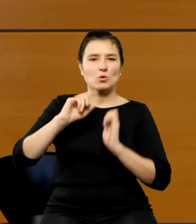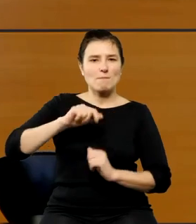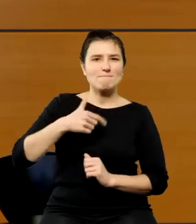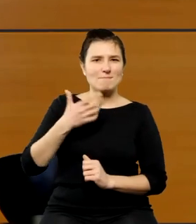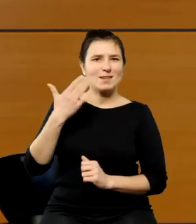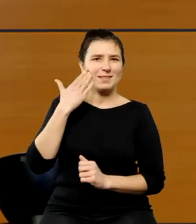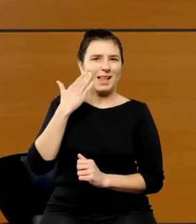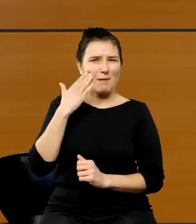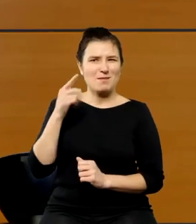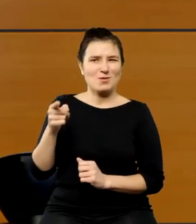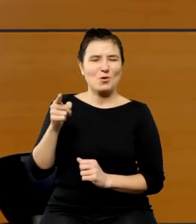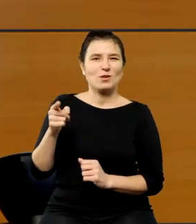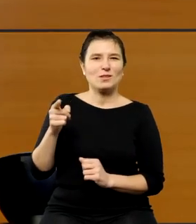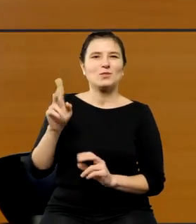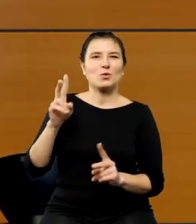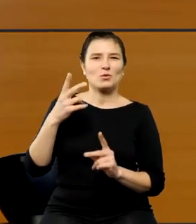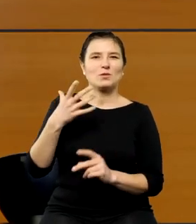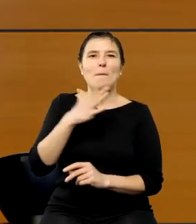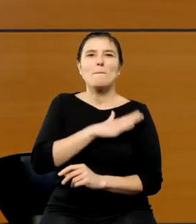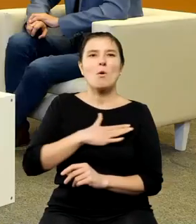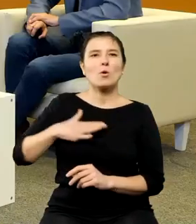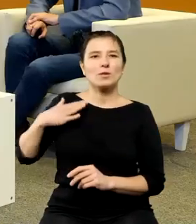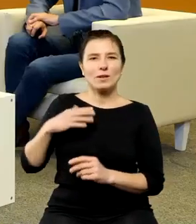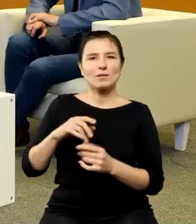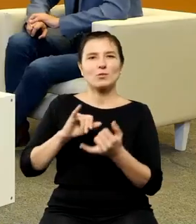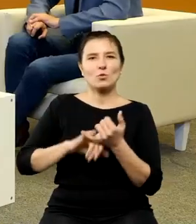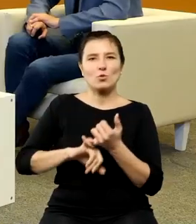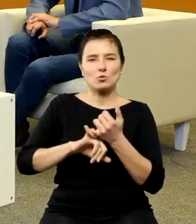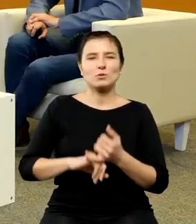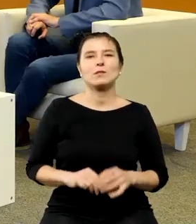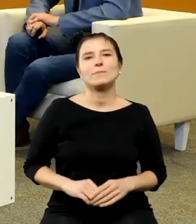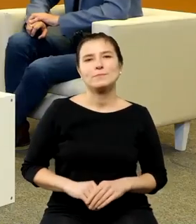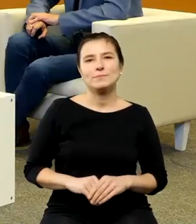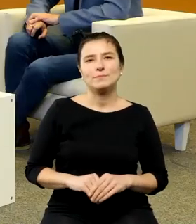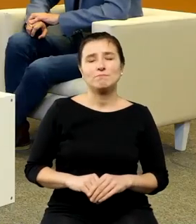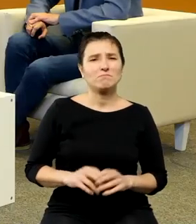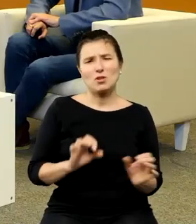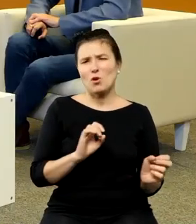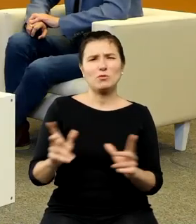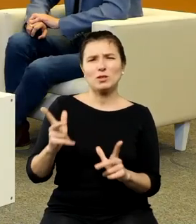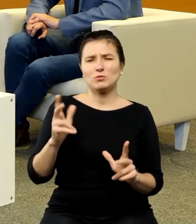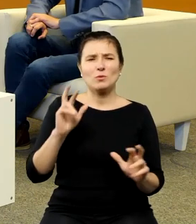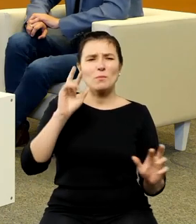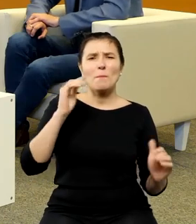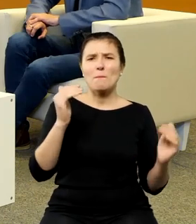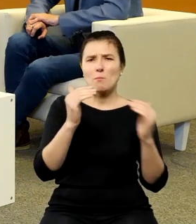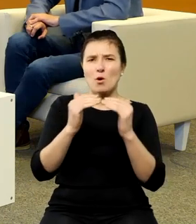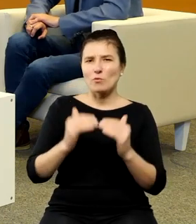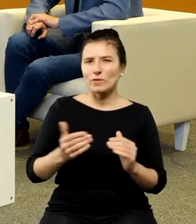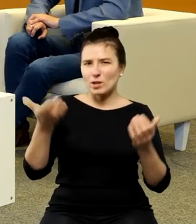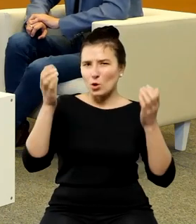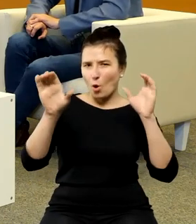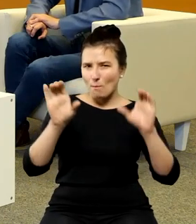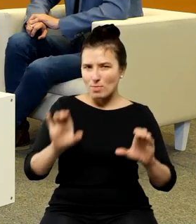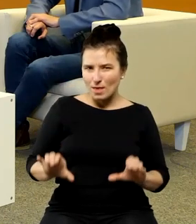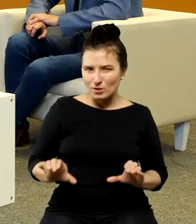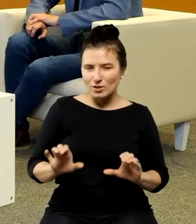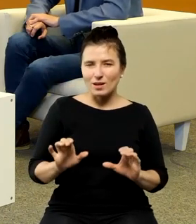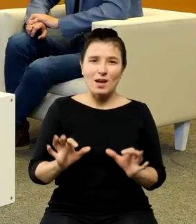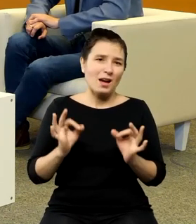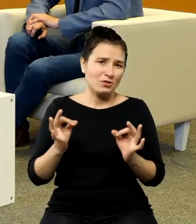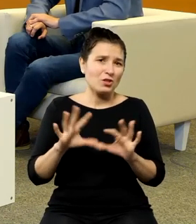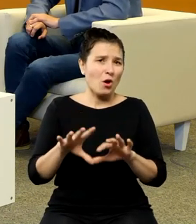toruńskiego no to natychmiast się pojawiają takie porównania i komentarze które są w dzisiejszym rozumieniu pejoratywne